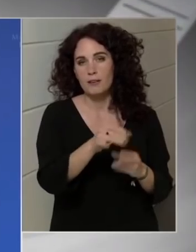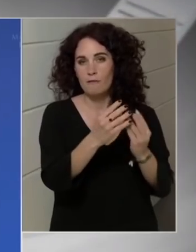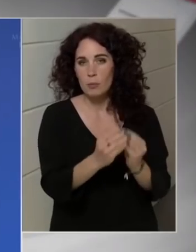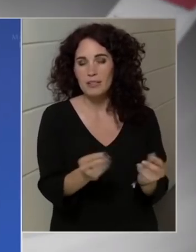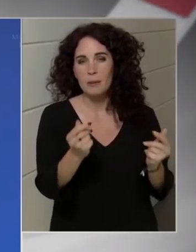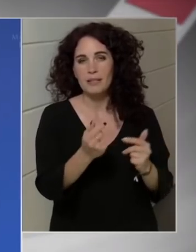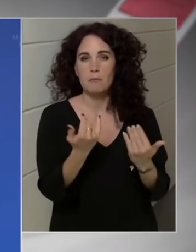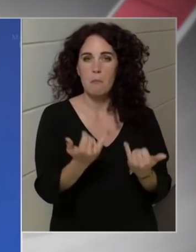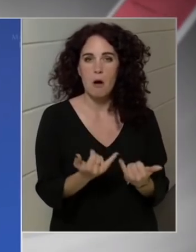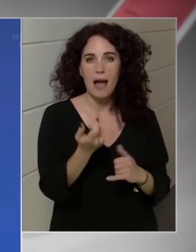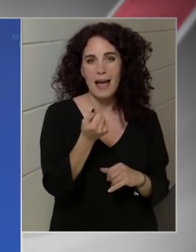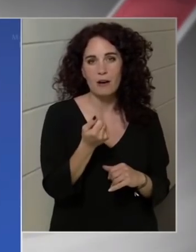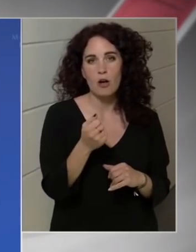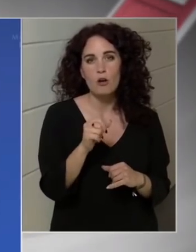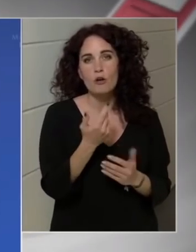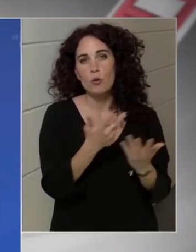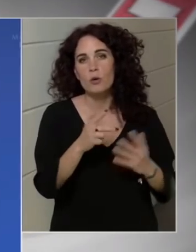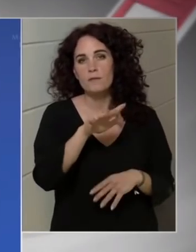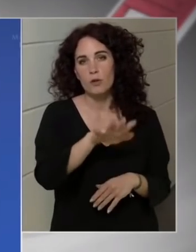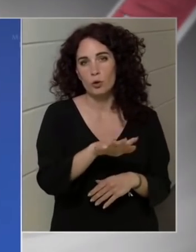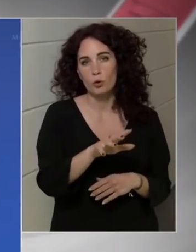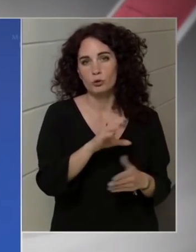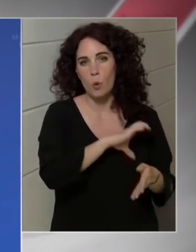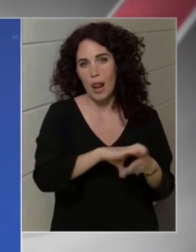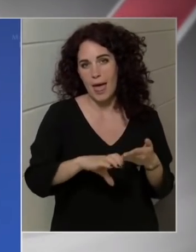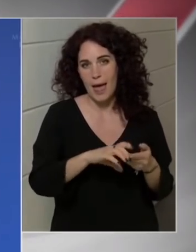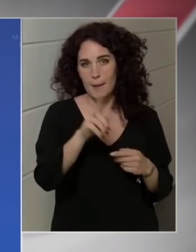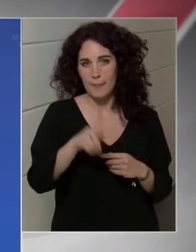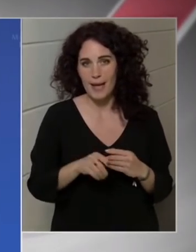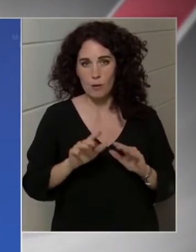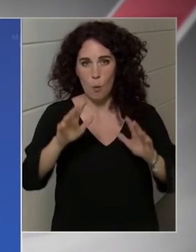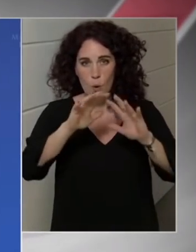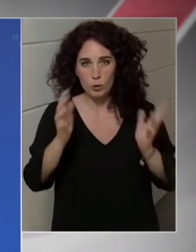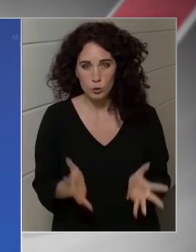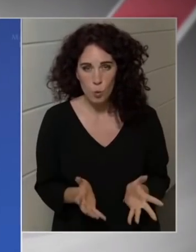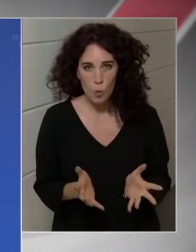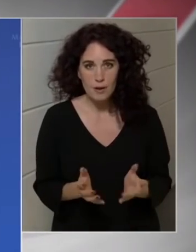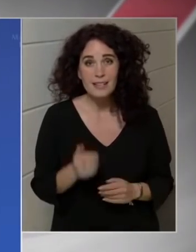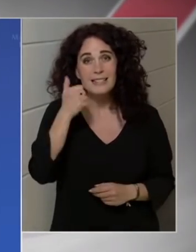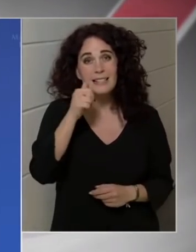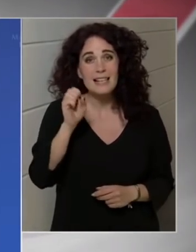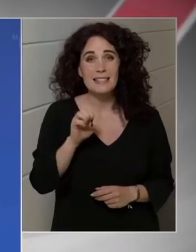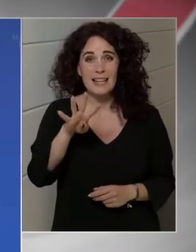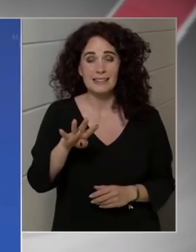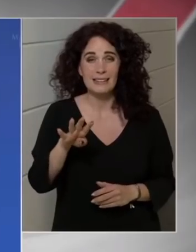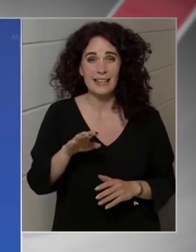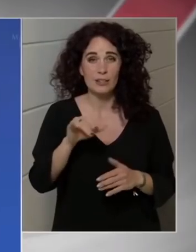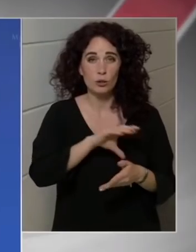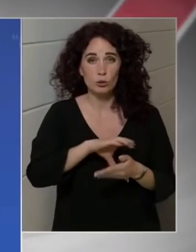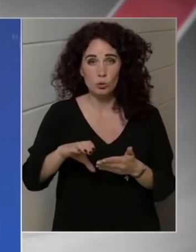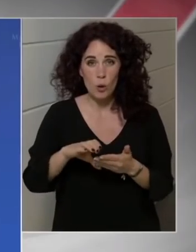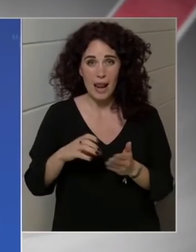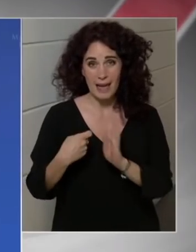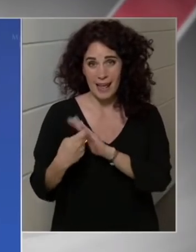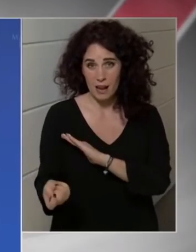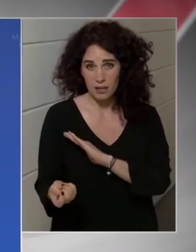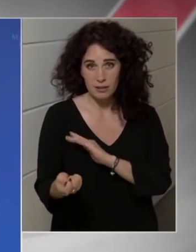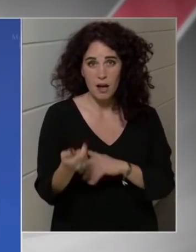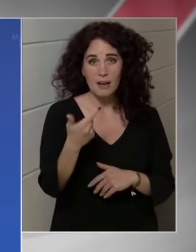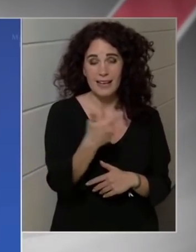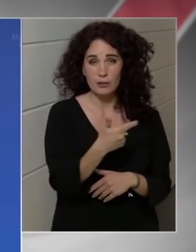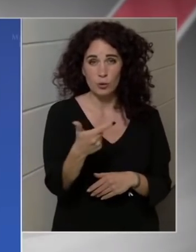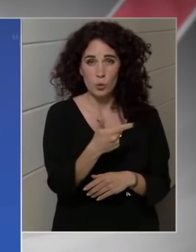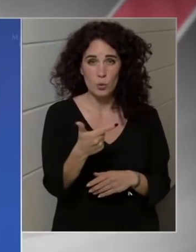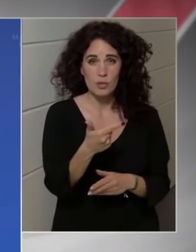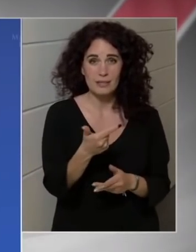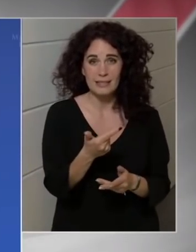Lényegében a MOL 100 halombattán uráli olajat finomít, aminek ma